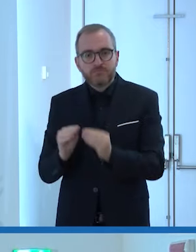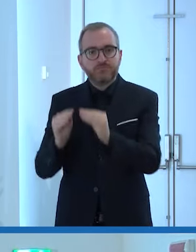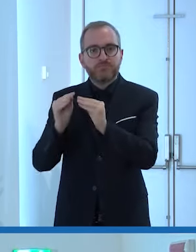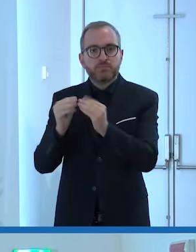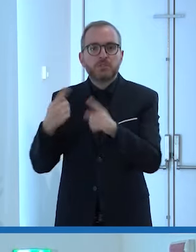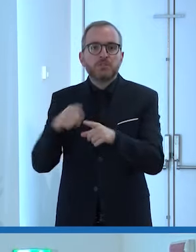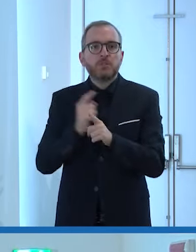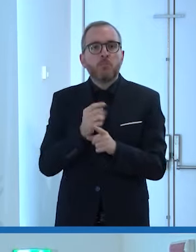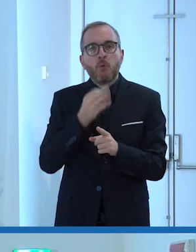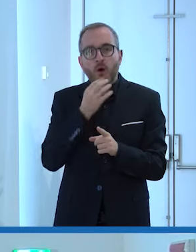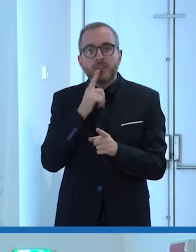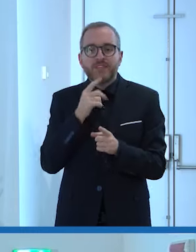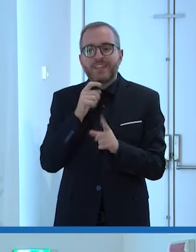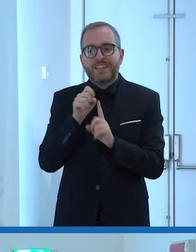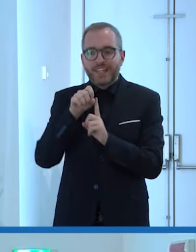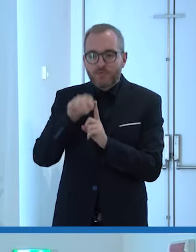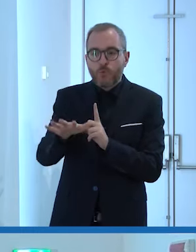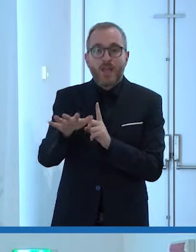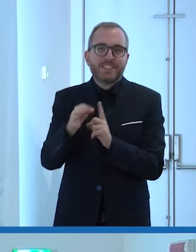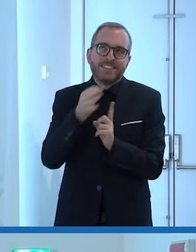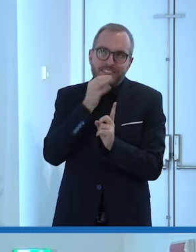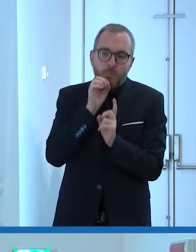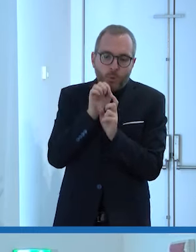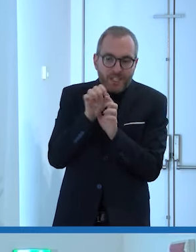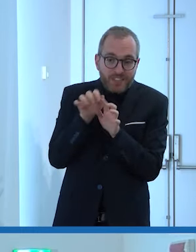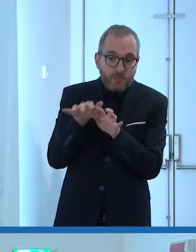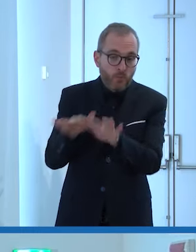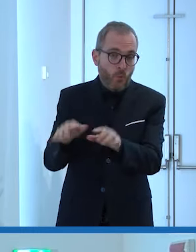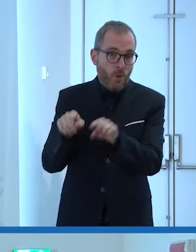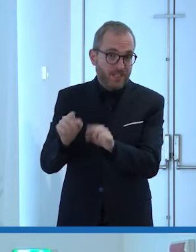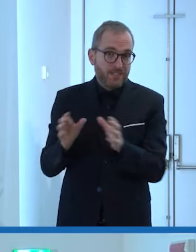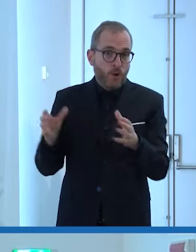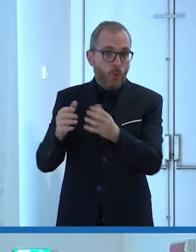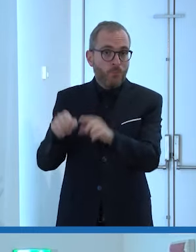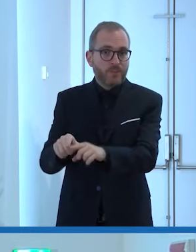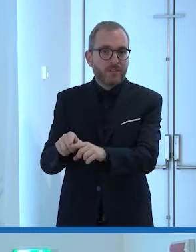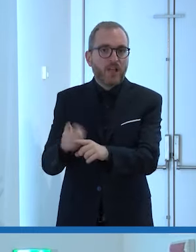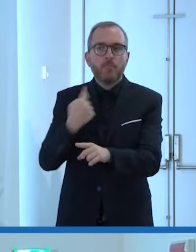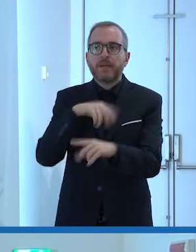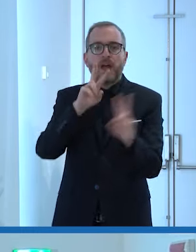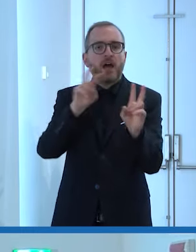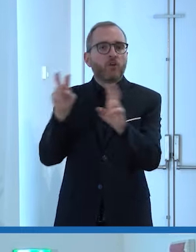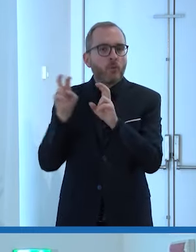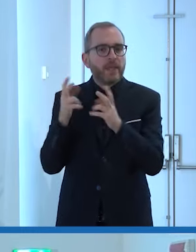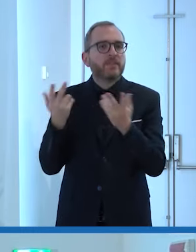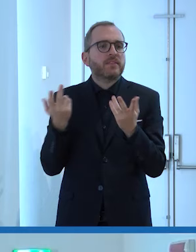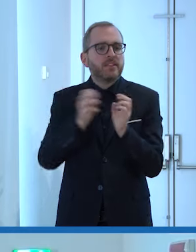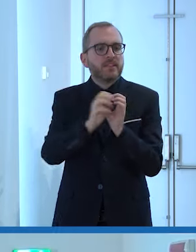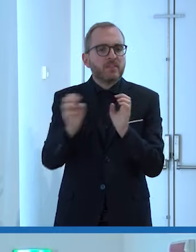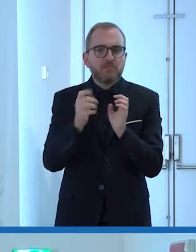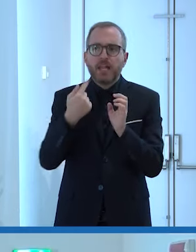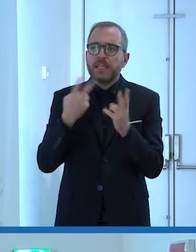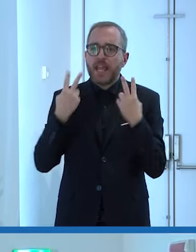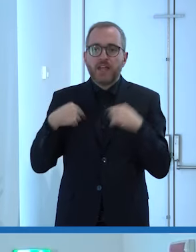diventare come dire influencer influenti e su determinati anche argomenti e temi della vita